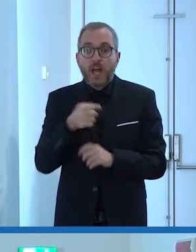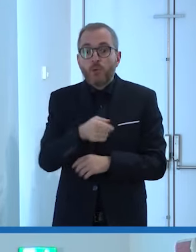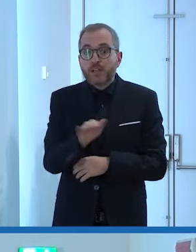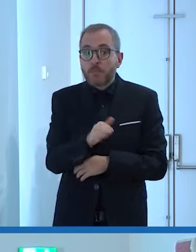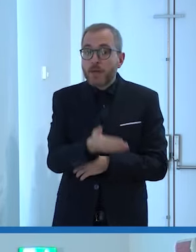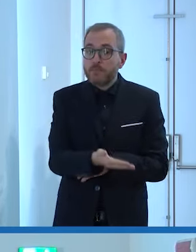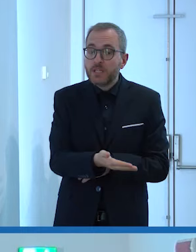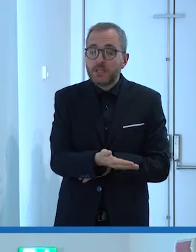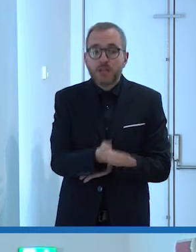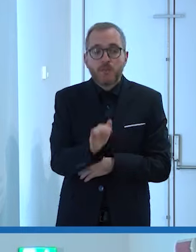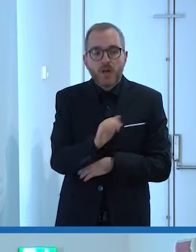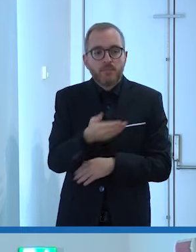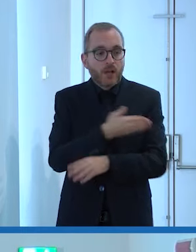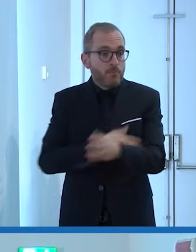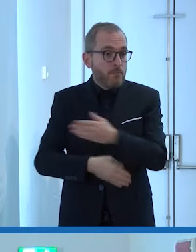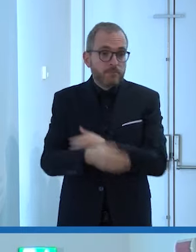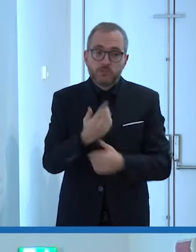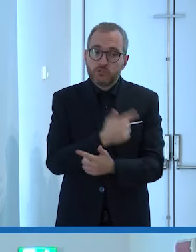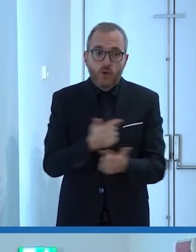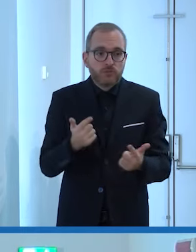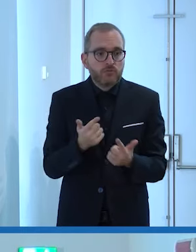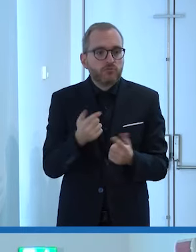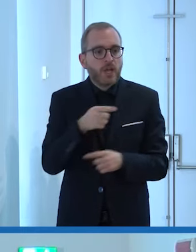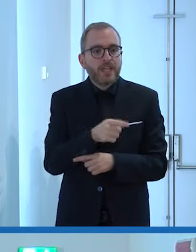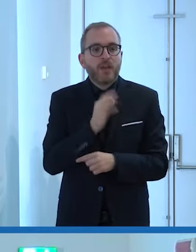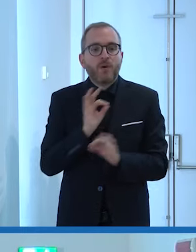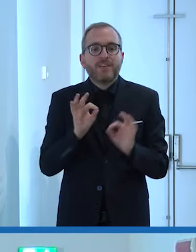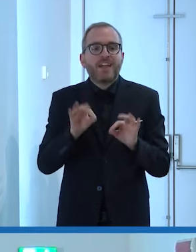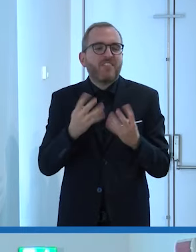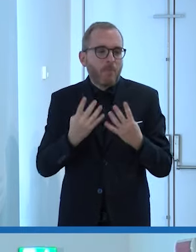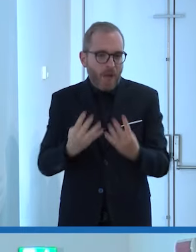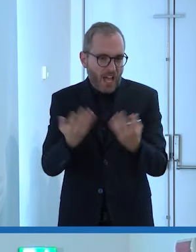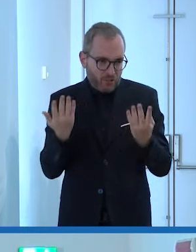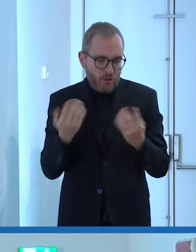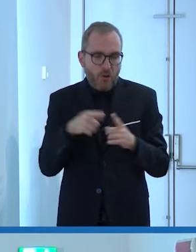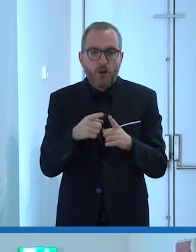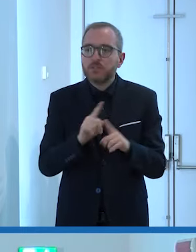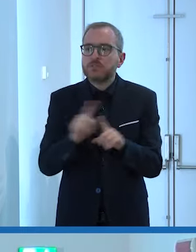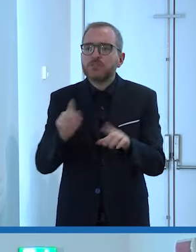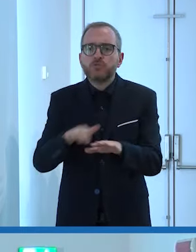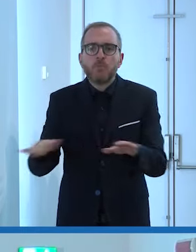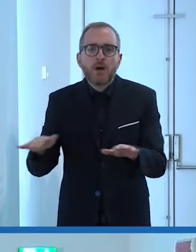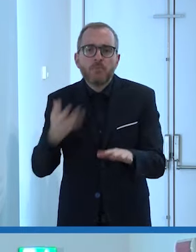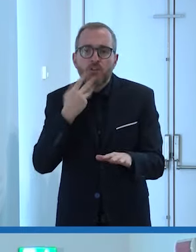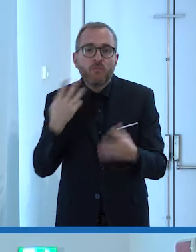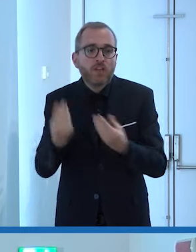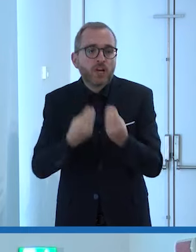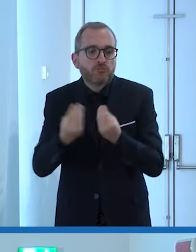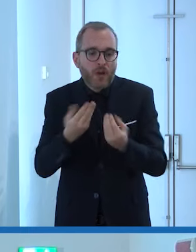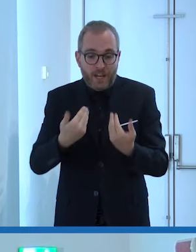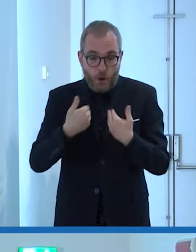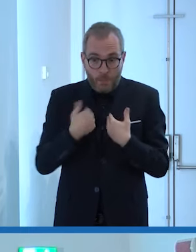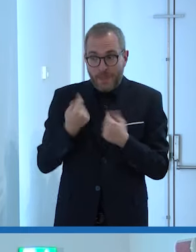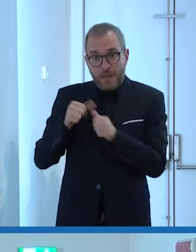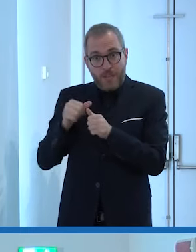bambina senza braccia che addirittura quando arrivava al parco giochi nessun bambino voleva giocare con me mia sorella